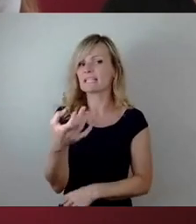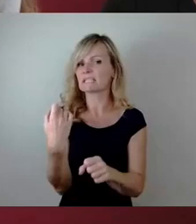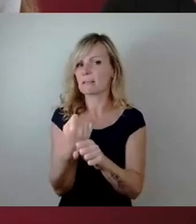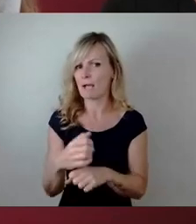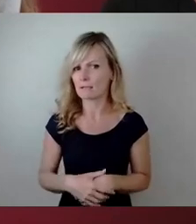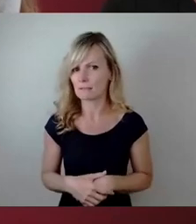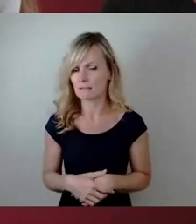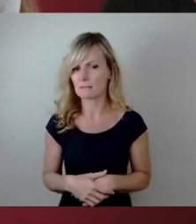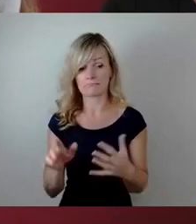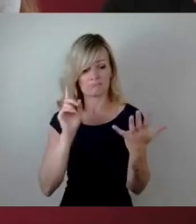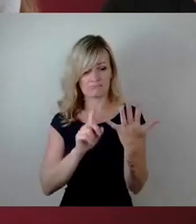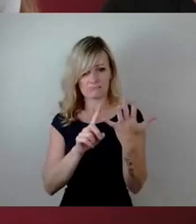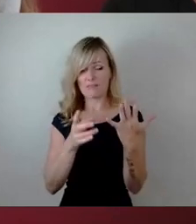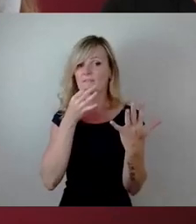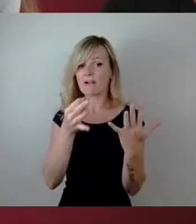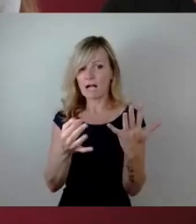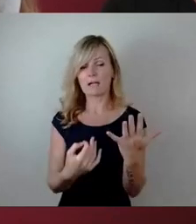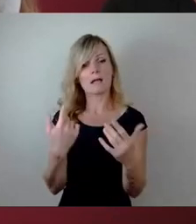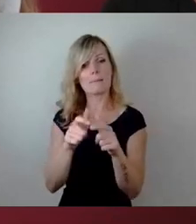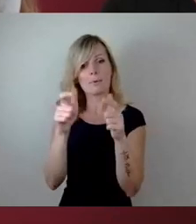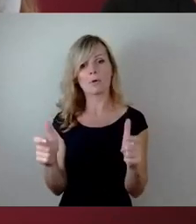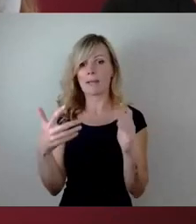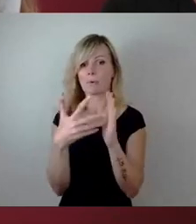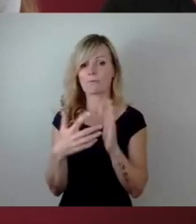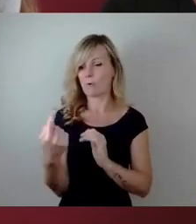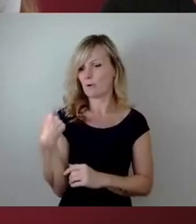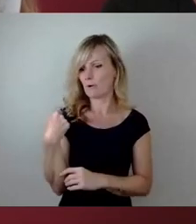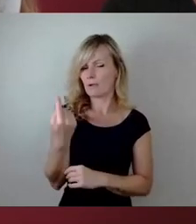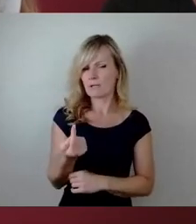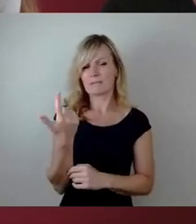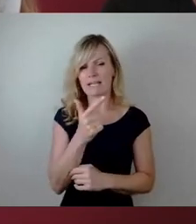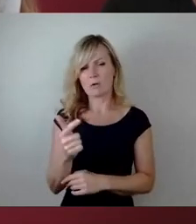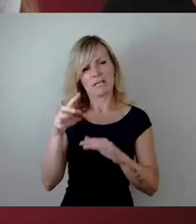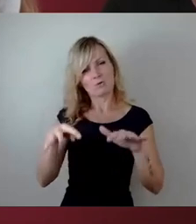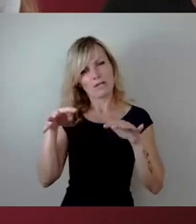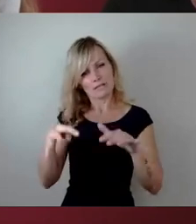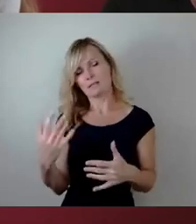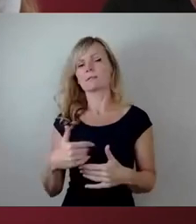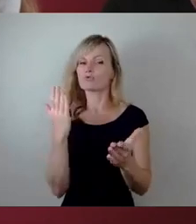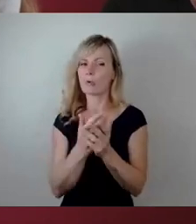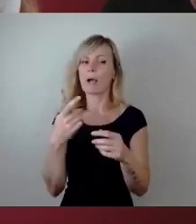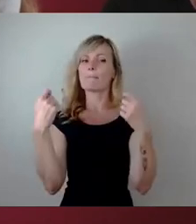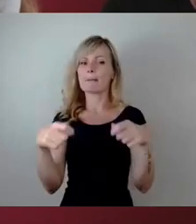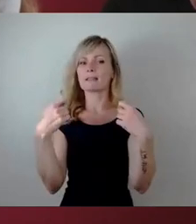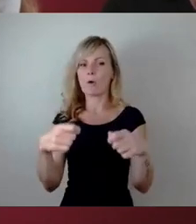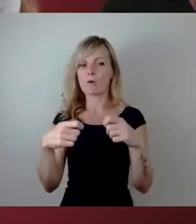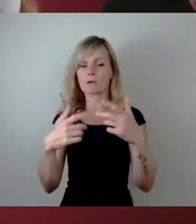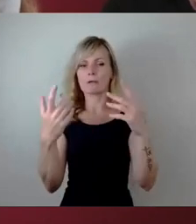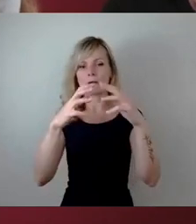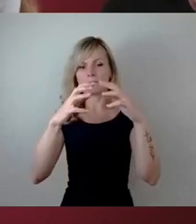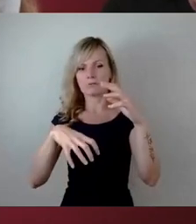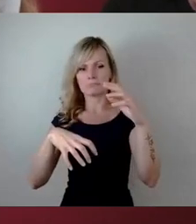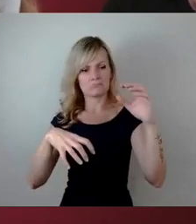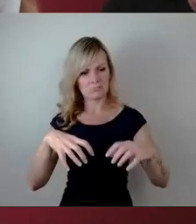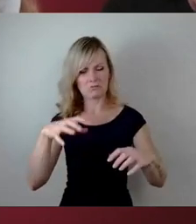Die nächste Frage ist, wurden bei den Brückenprüfungen seit 2019 abrückelnde Betonteile und Bauteilrisse festgestellt? Das waren ja, wenn